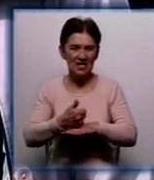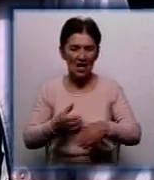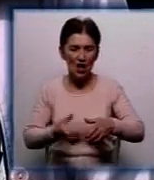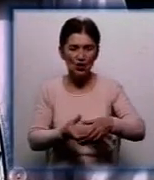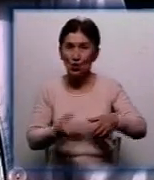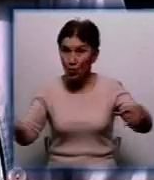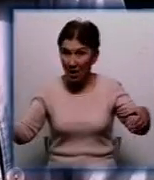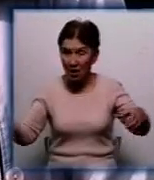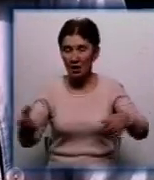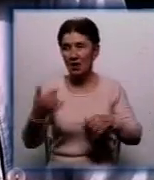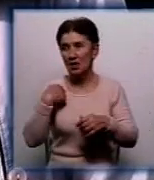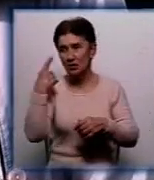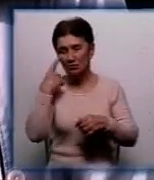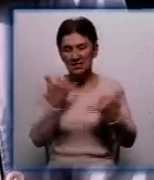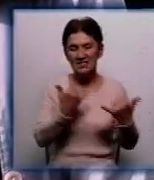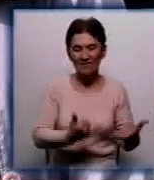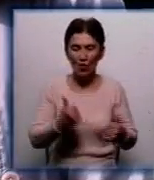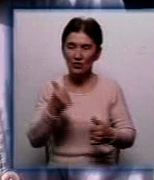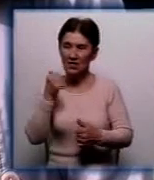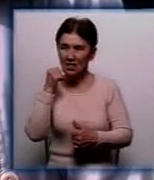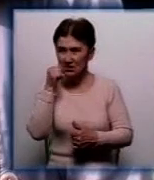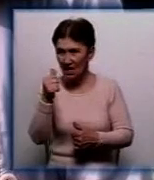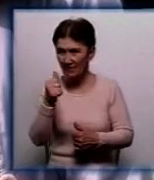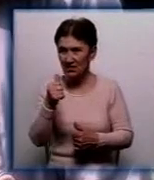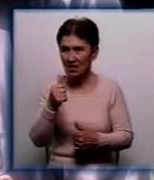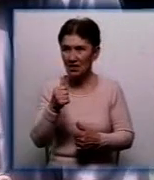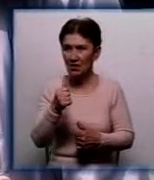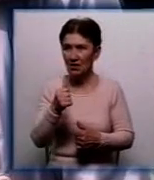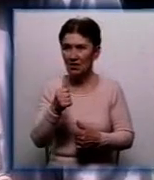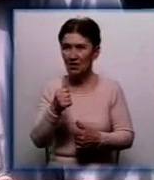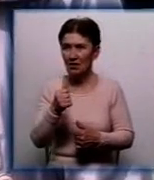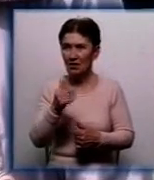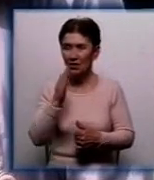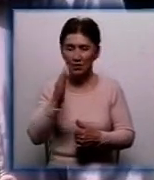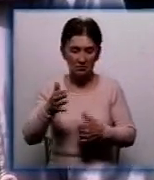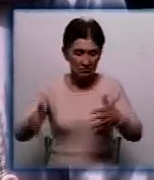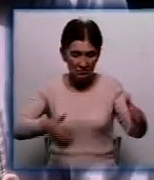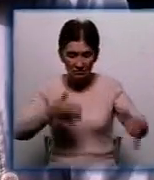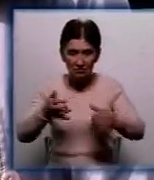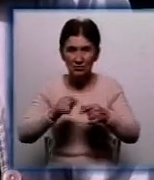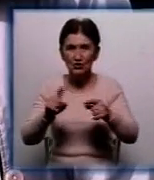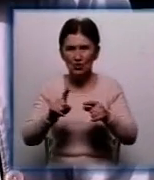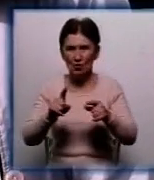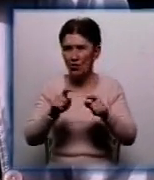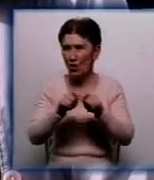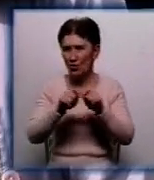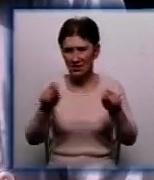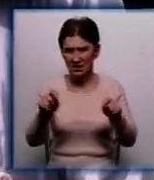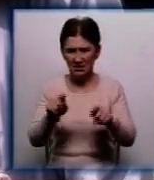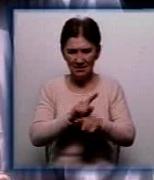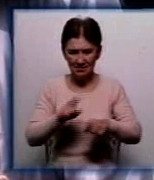Думаю, сьогодні-завтра ми з проїжджої частини перейдемо на вулиці Тельного, для того, щоб відкрити рух